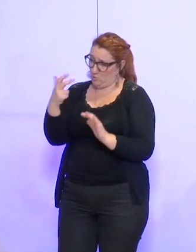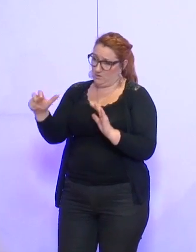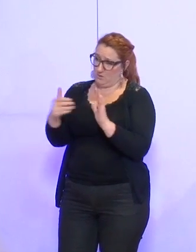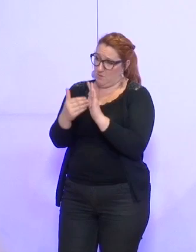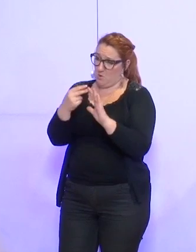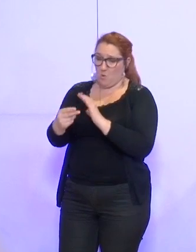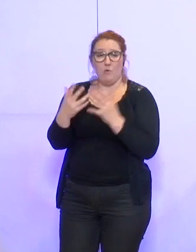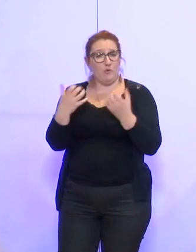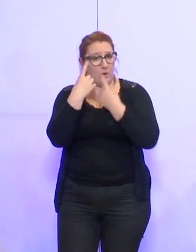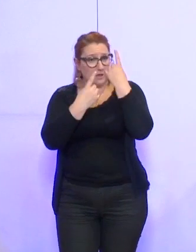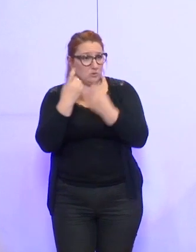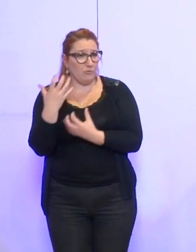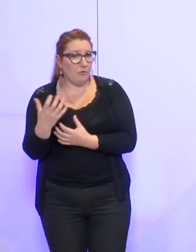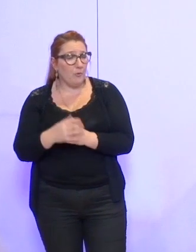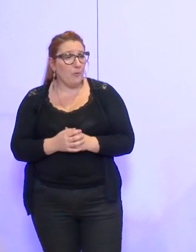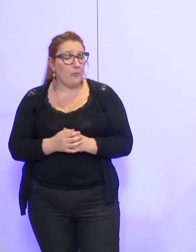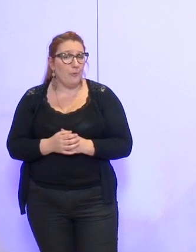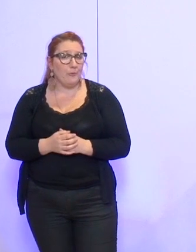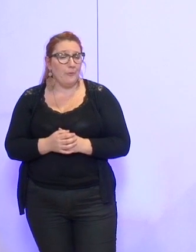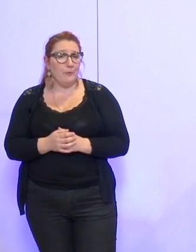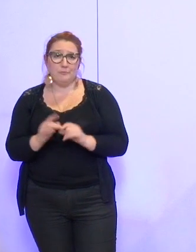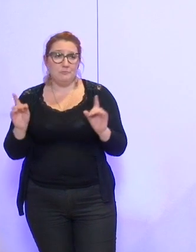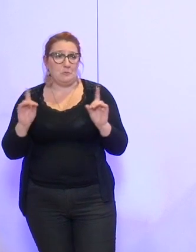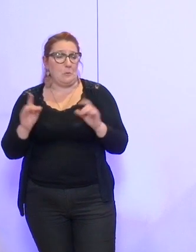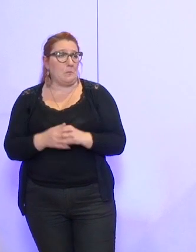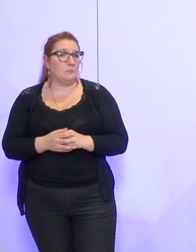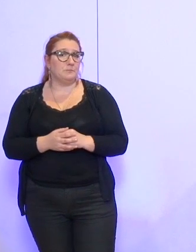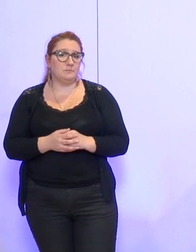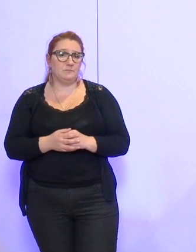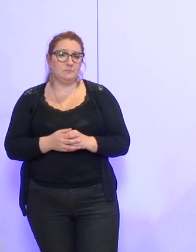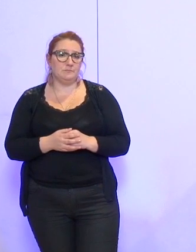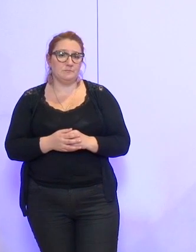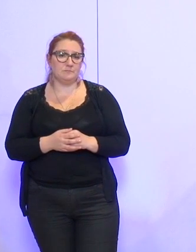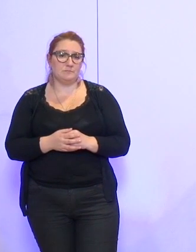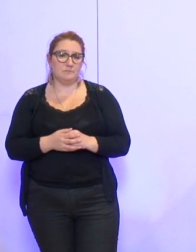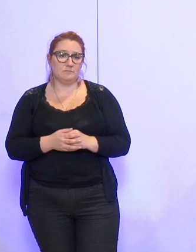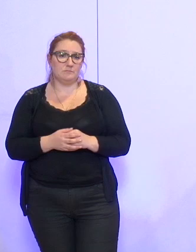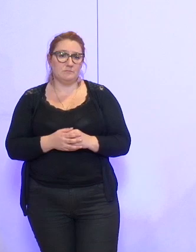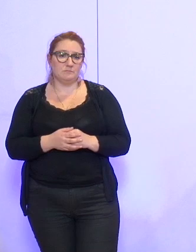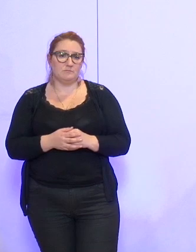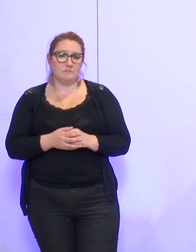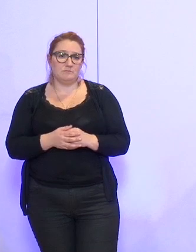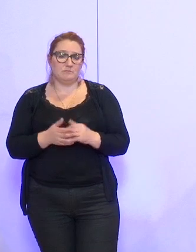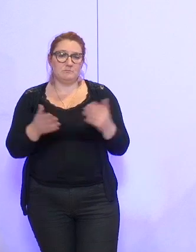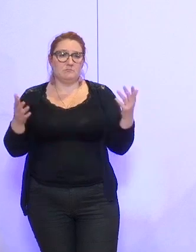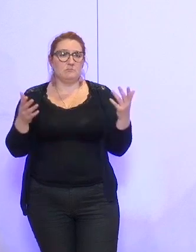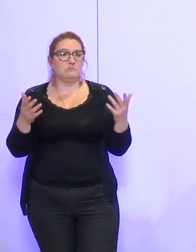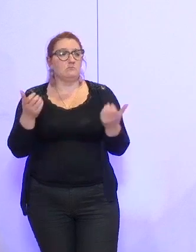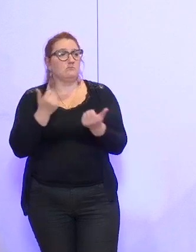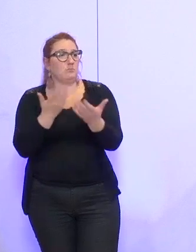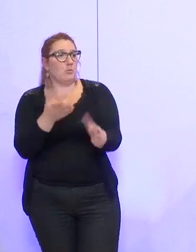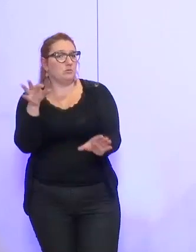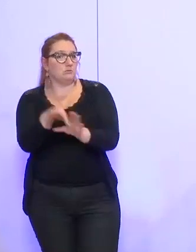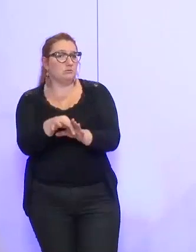Y a-t-il des questions ? Non. Je mets cette délibération en voix. Qui ne prend pas part au vote